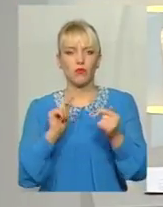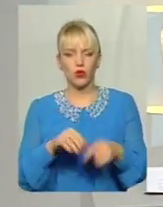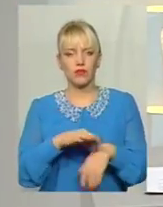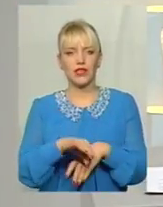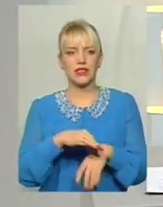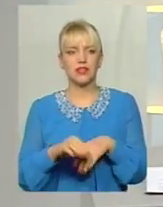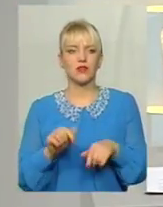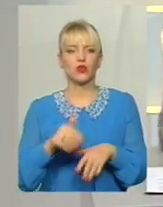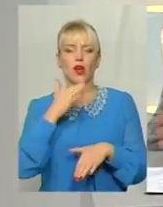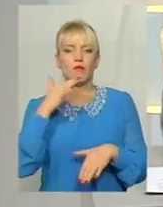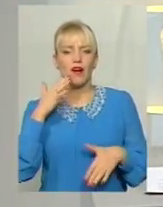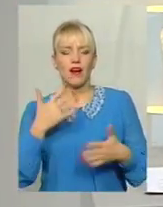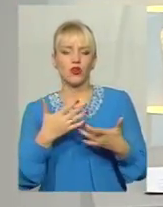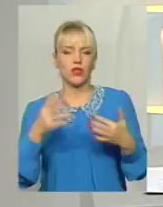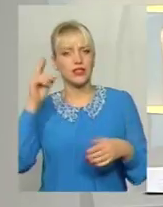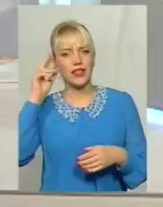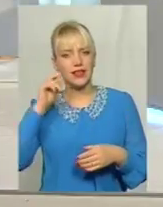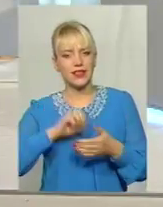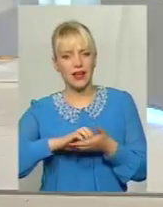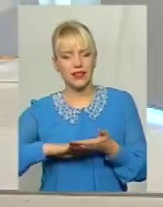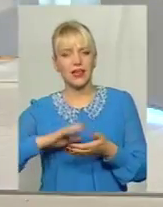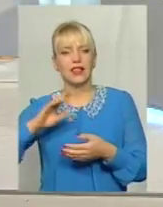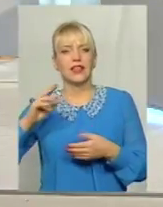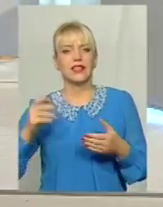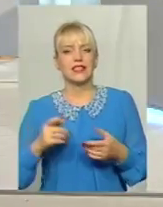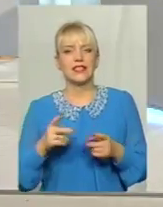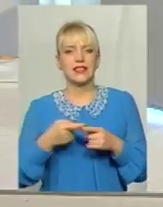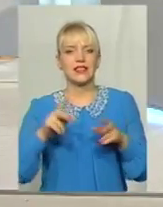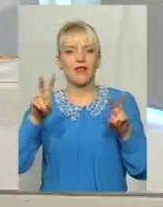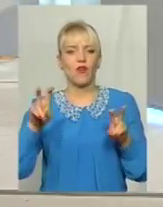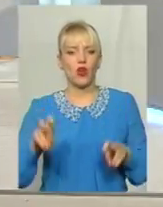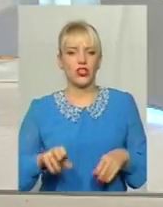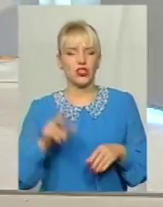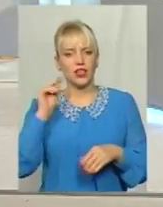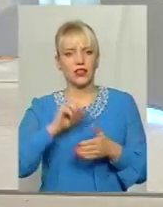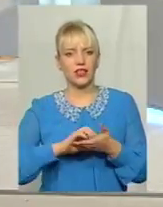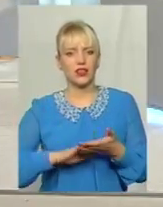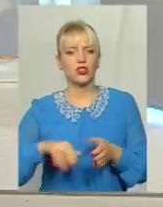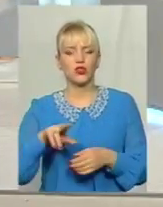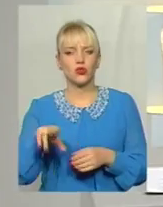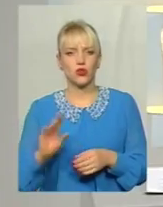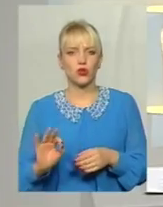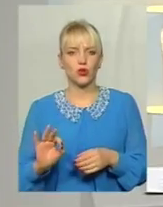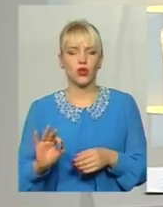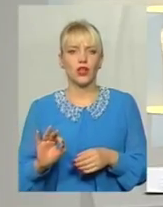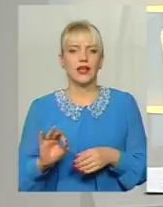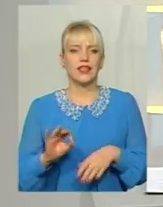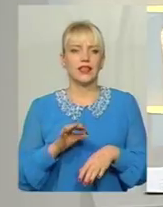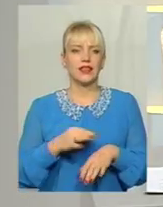багато різних дат, символічних дат, які і щодо дискримінації вілоінфікованих І